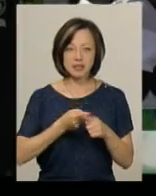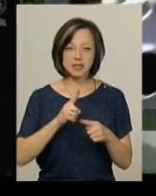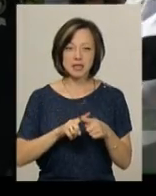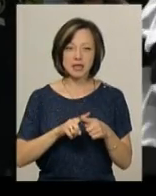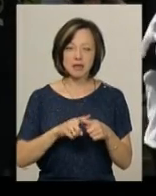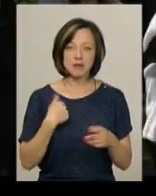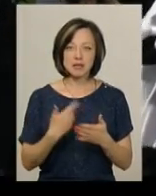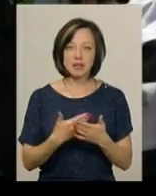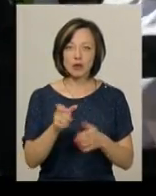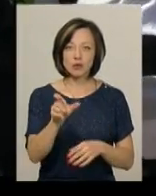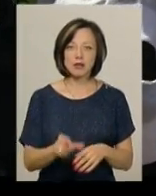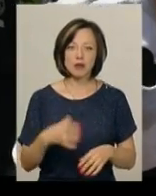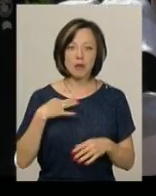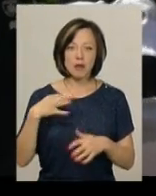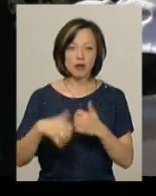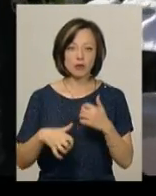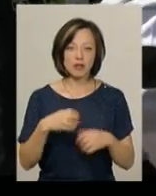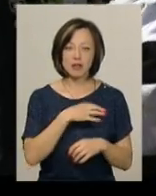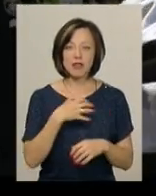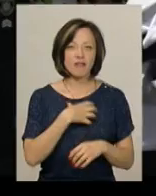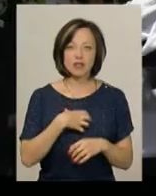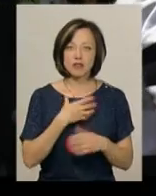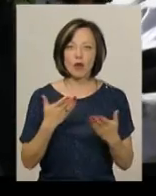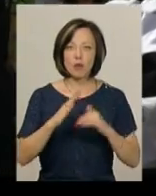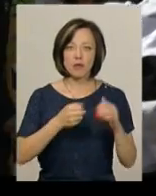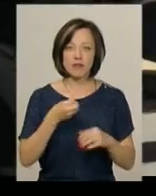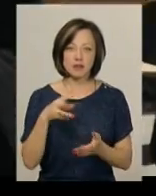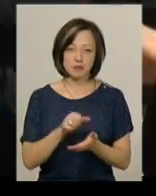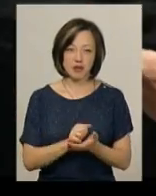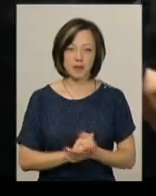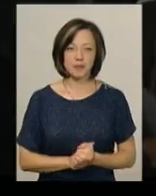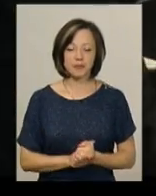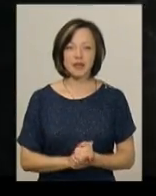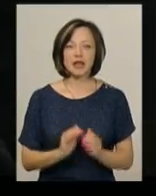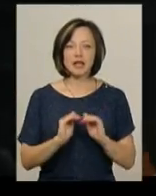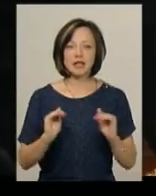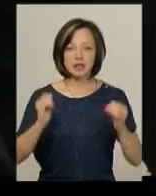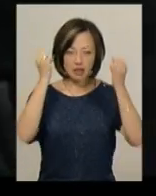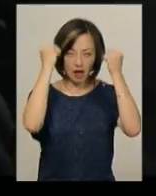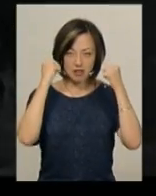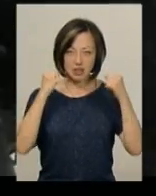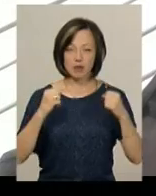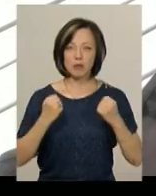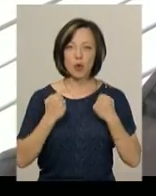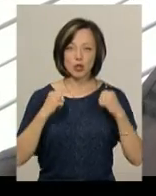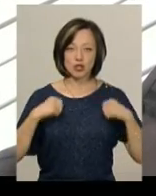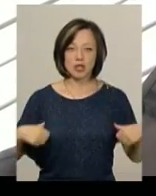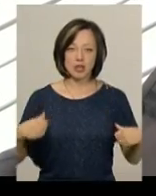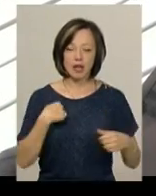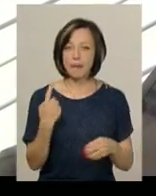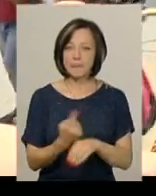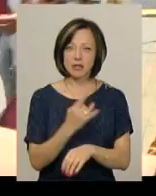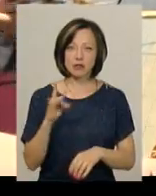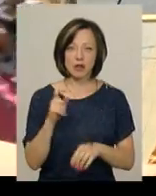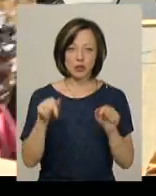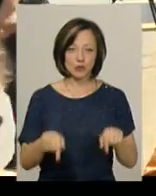мені здається, людина, яка байдужа, неважливо, яку вона професію займає. Діти приміряли каски і бронежилети. Я перший раз